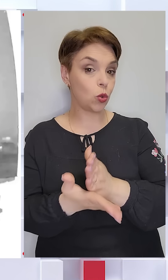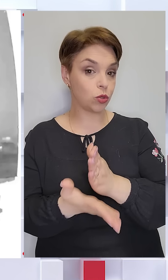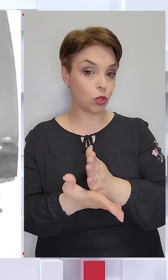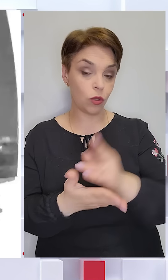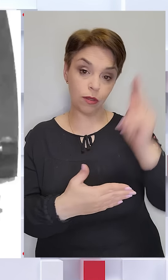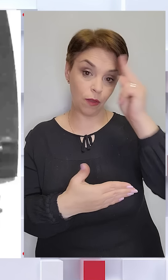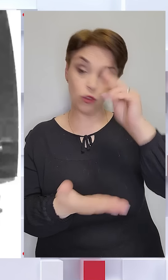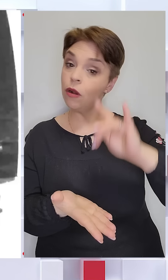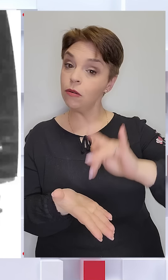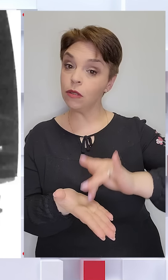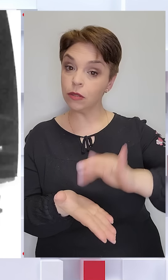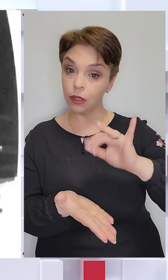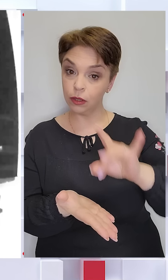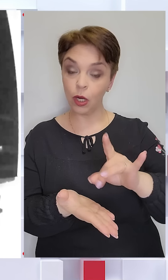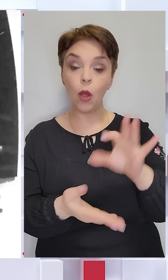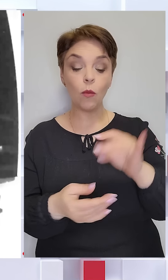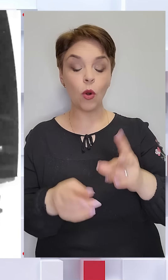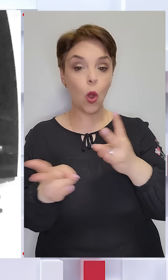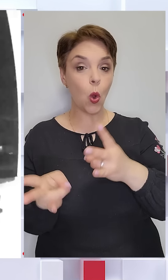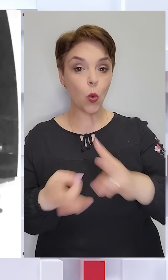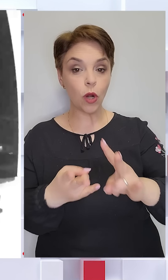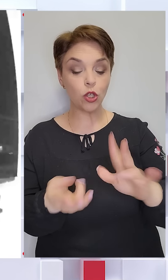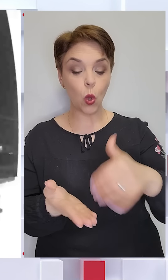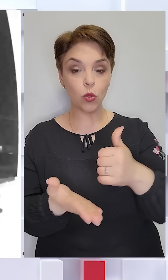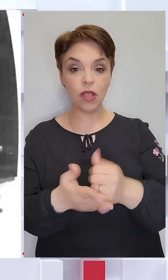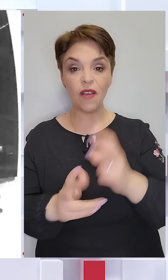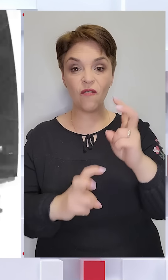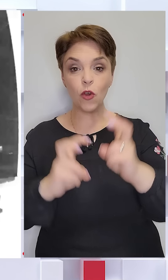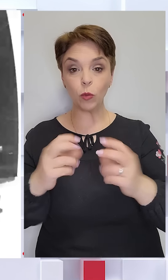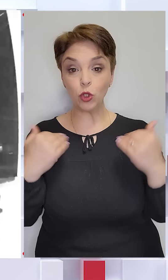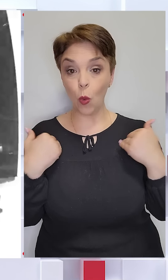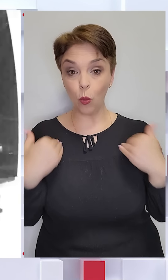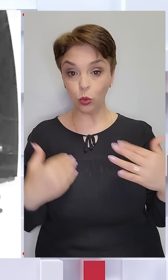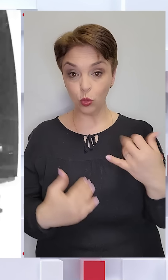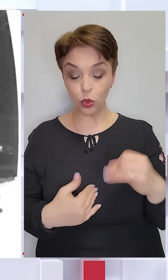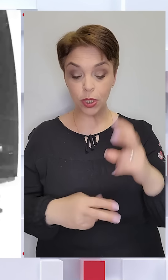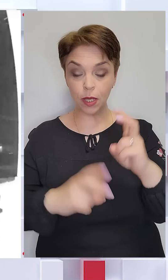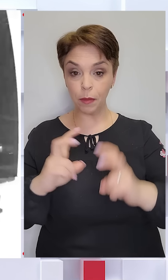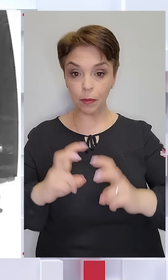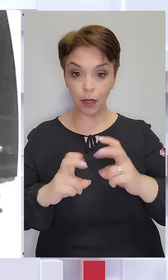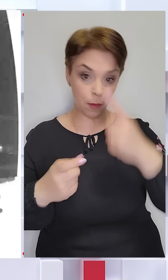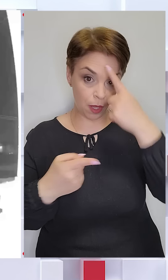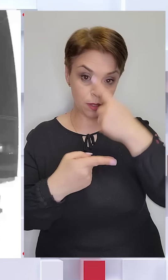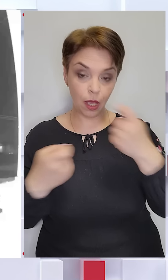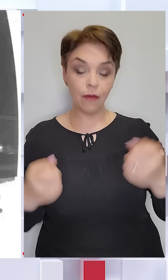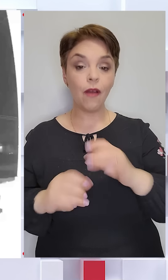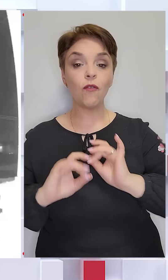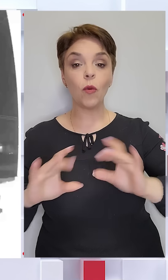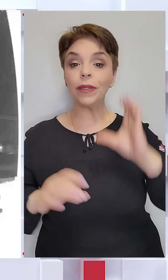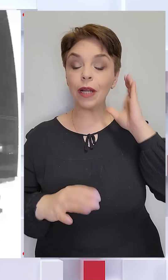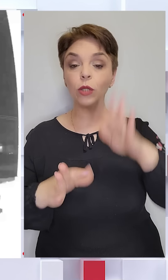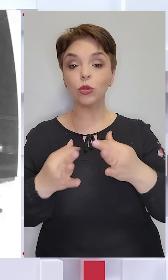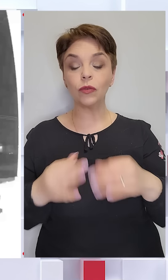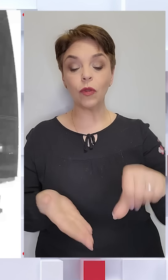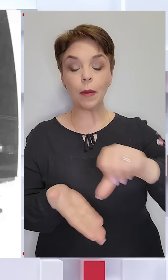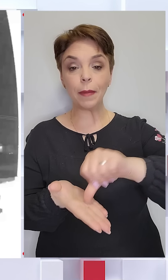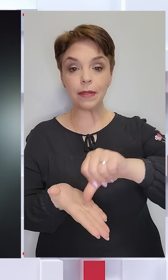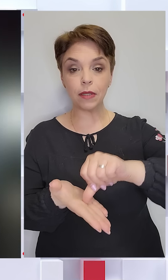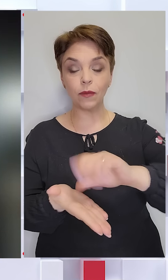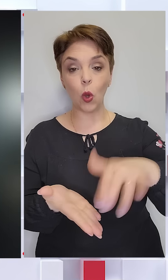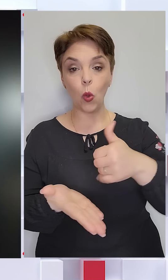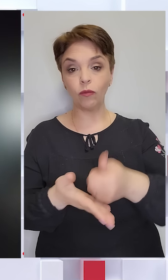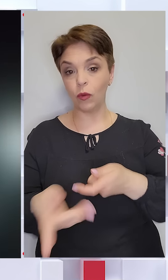навчальний центр. Про ураження основних виробничих потужностей підприємства заявив в коментарі Радіо Свобода представник